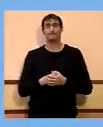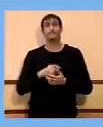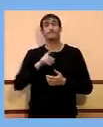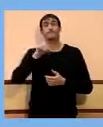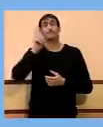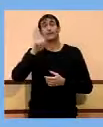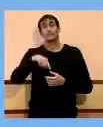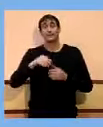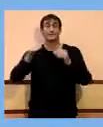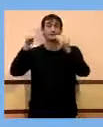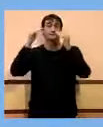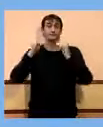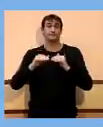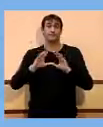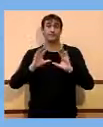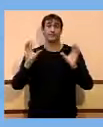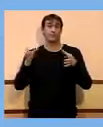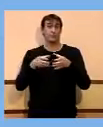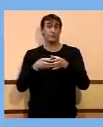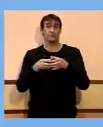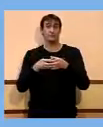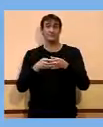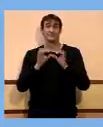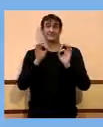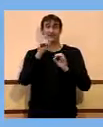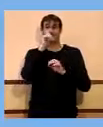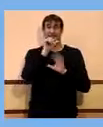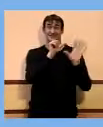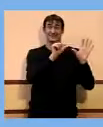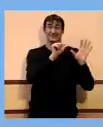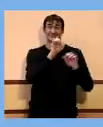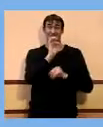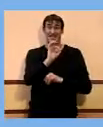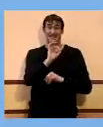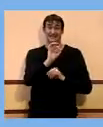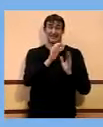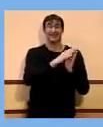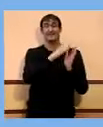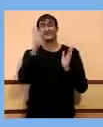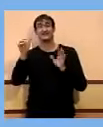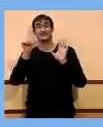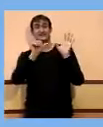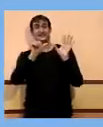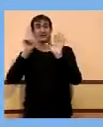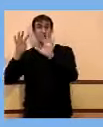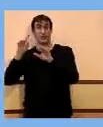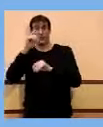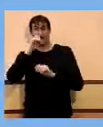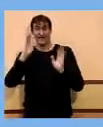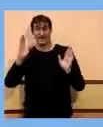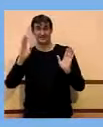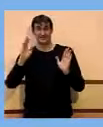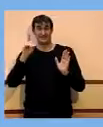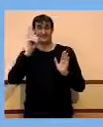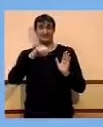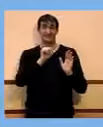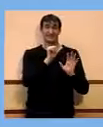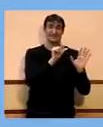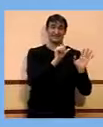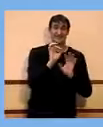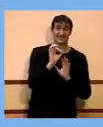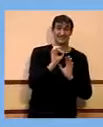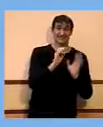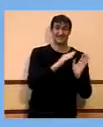ja tenim el grup que va de 60 a 69 anys i allí el de 60 a 65,